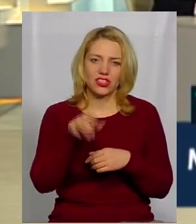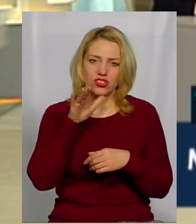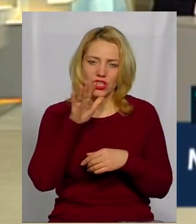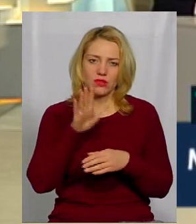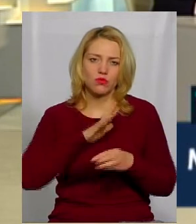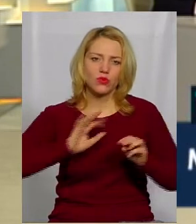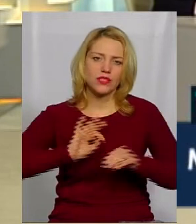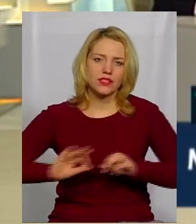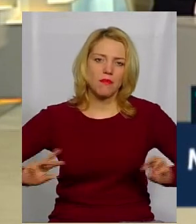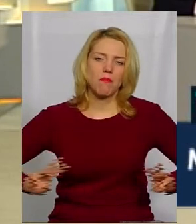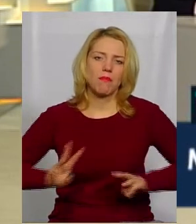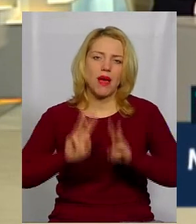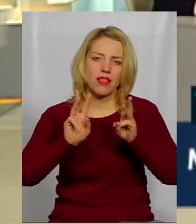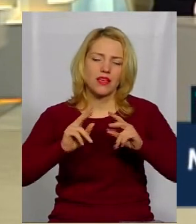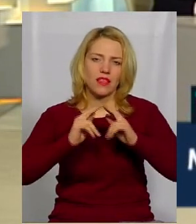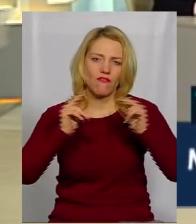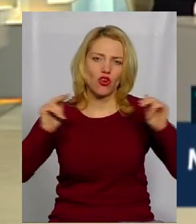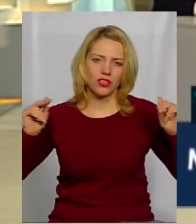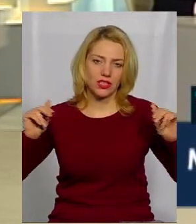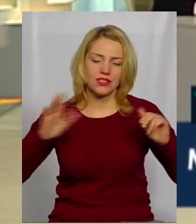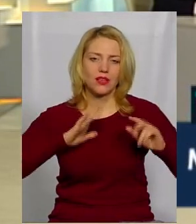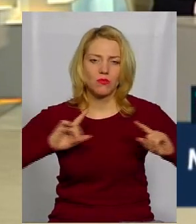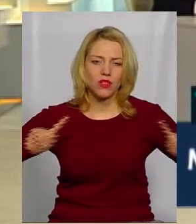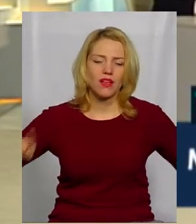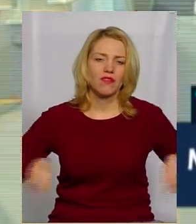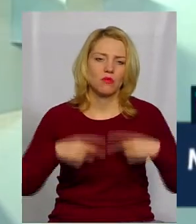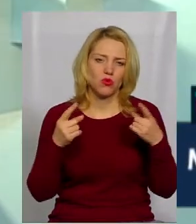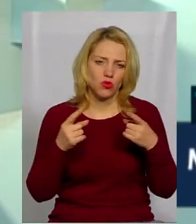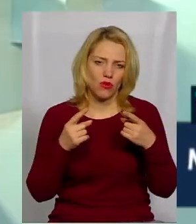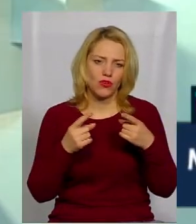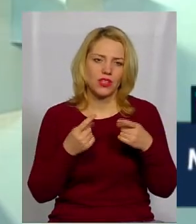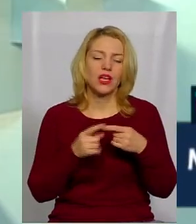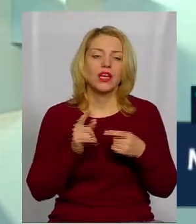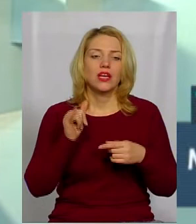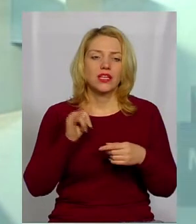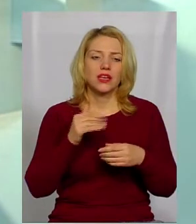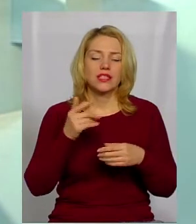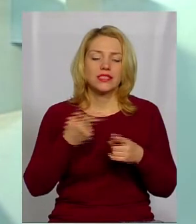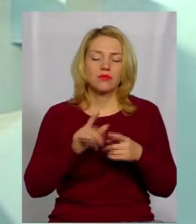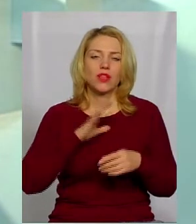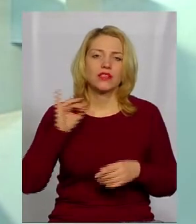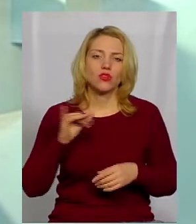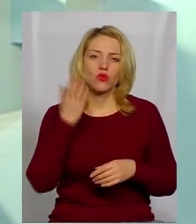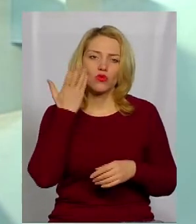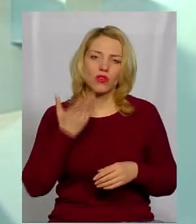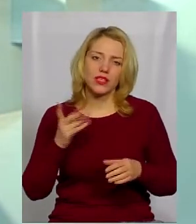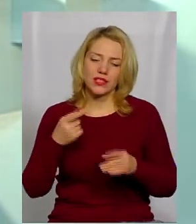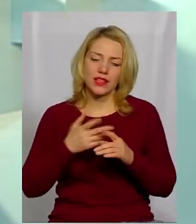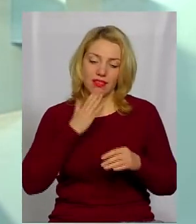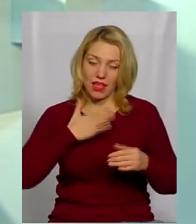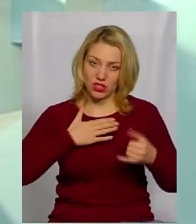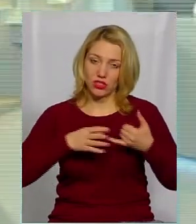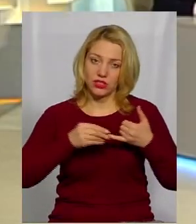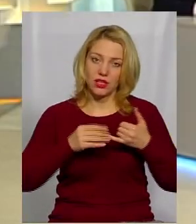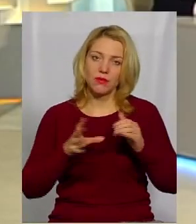відбудована аж через 100 років. Ну, то вже була історія, коли наші землі війшли до Великого князівства Литовського.